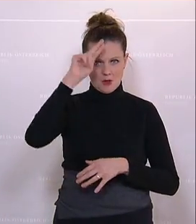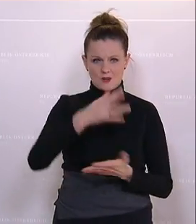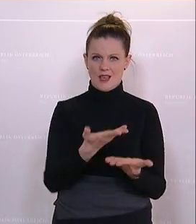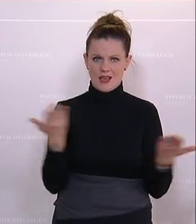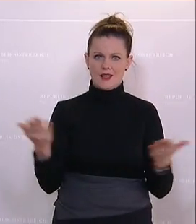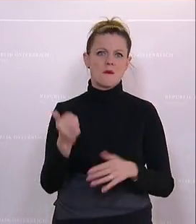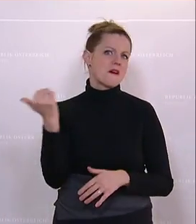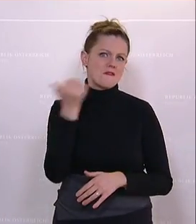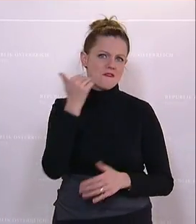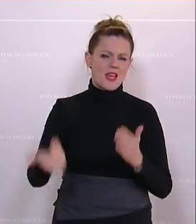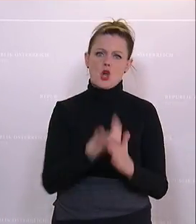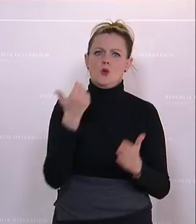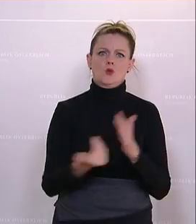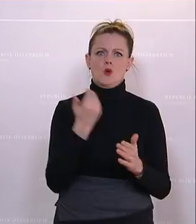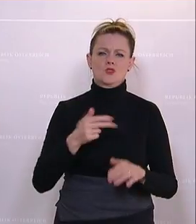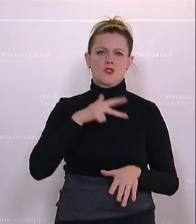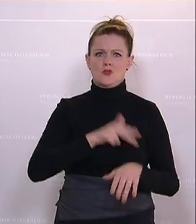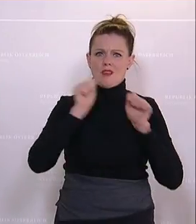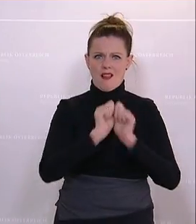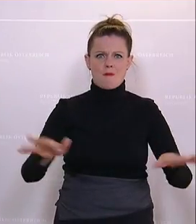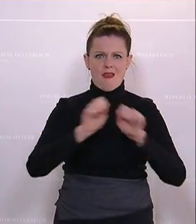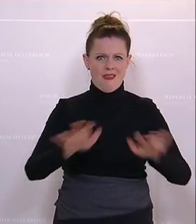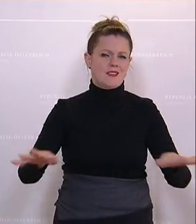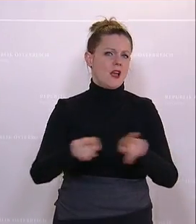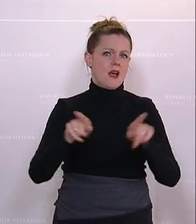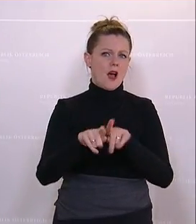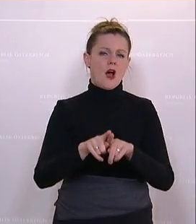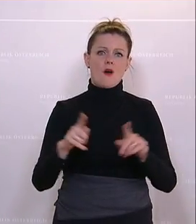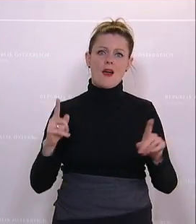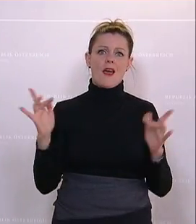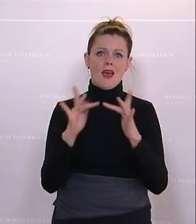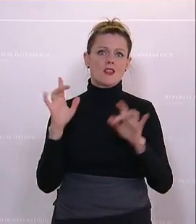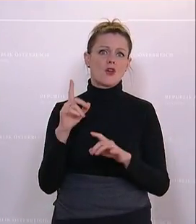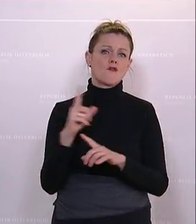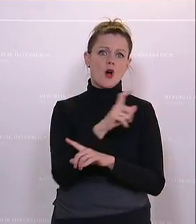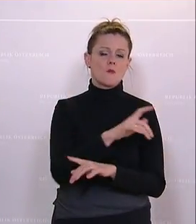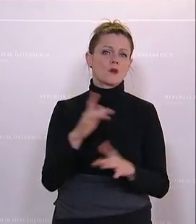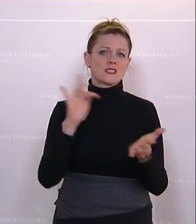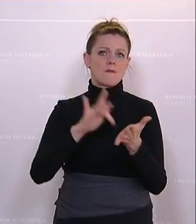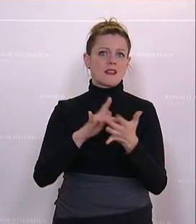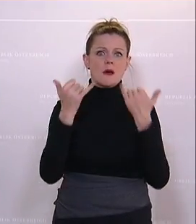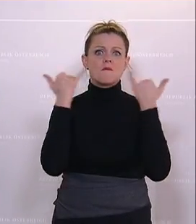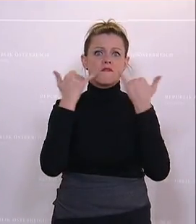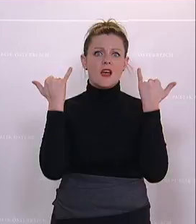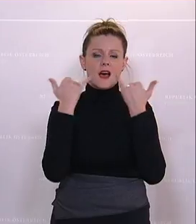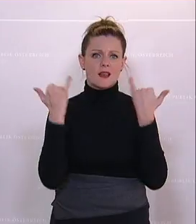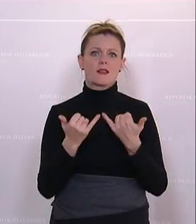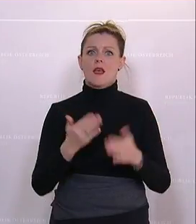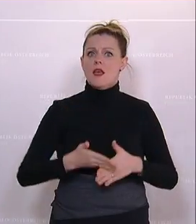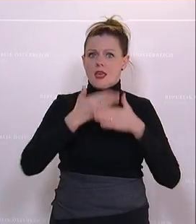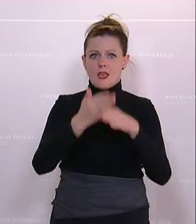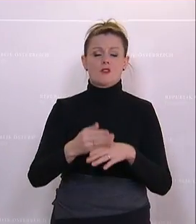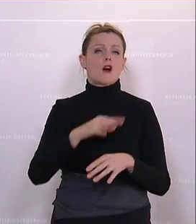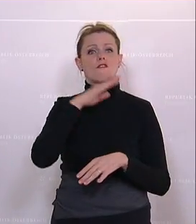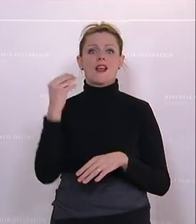diese Fake News in den sozialen Medien nun mal dumm geistert, weil es heißt, ein Entwurmungsmittel für Pferde hilft auch und für Vitamin C hilft auch, dann setze